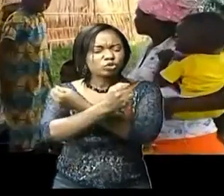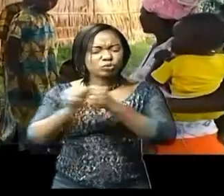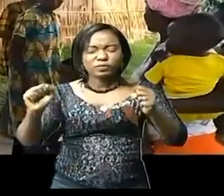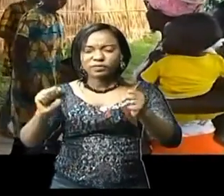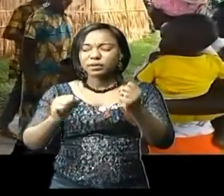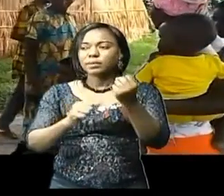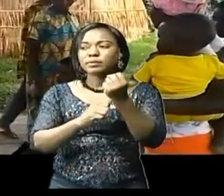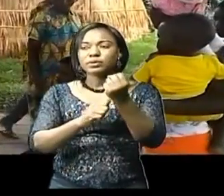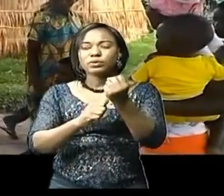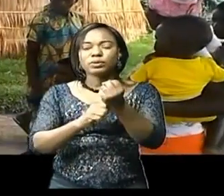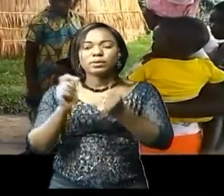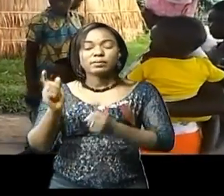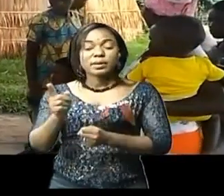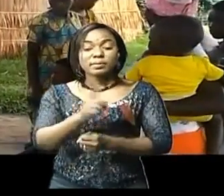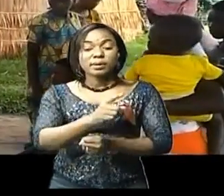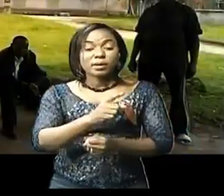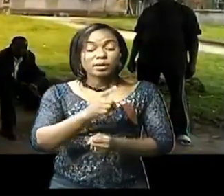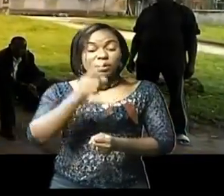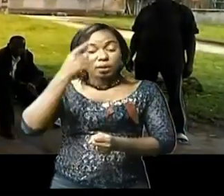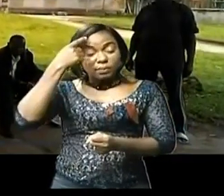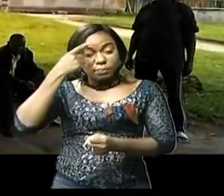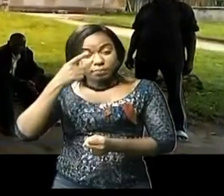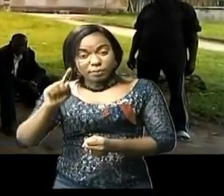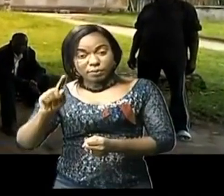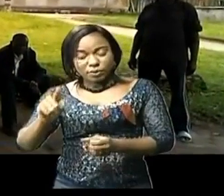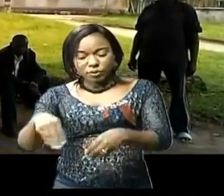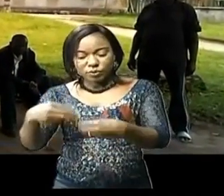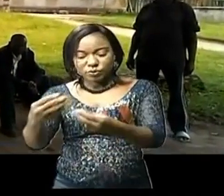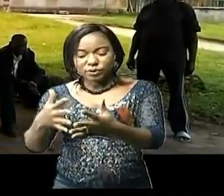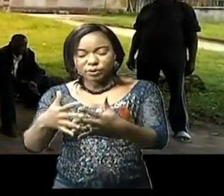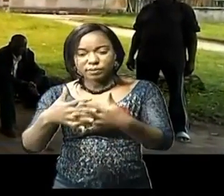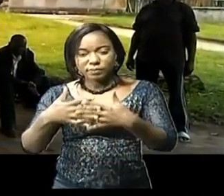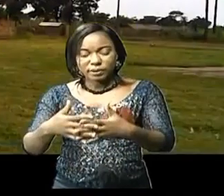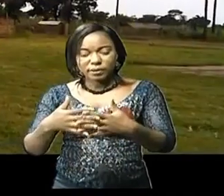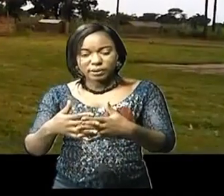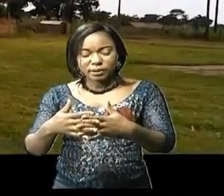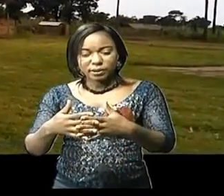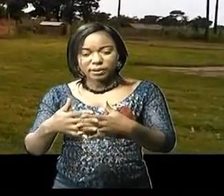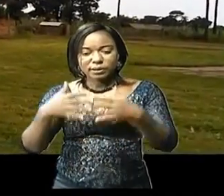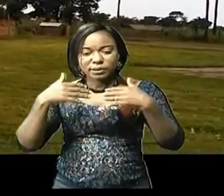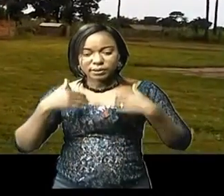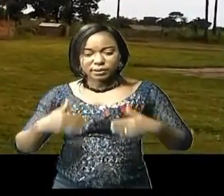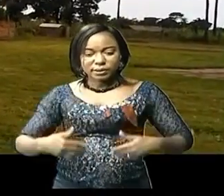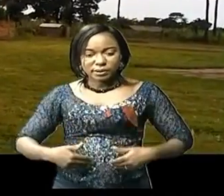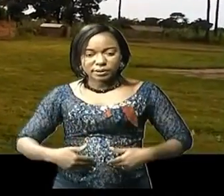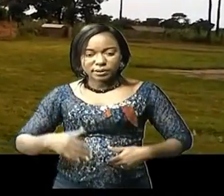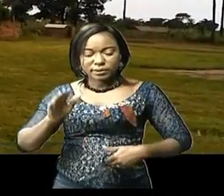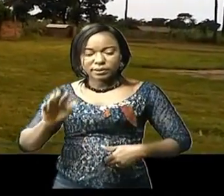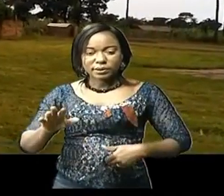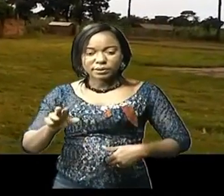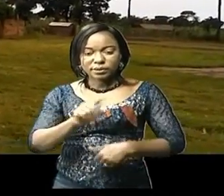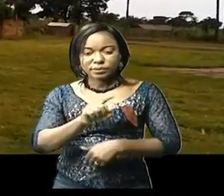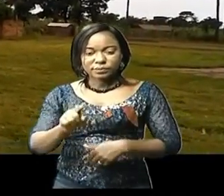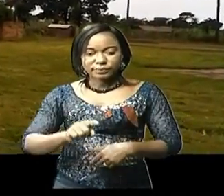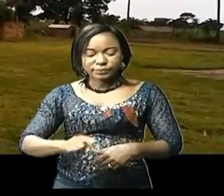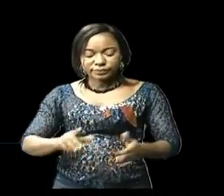humaines à travers la réhabitation et l'équipement en matériel médicaux des sept zones de santé.